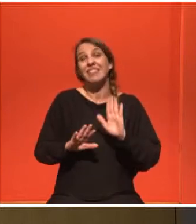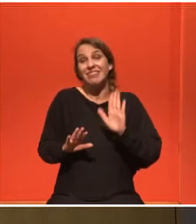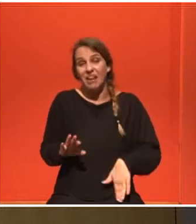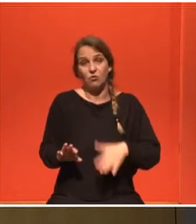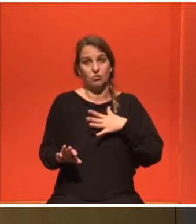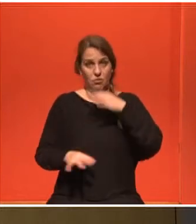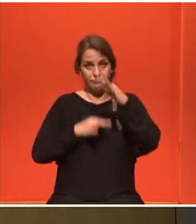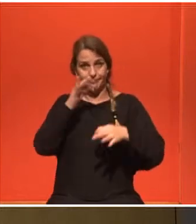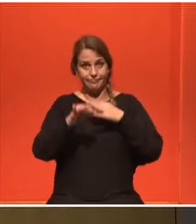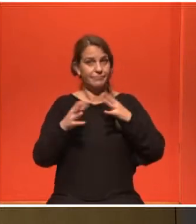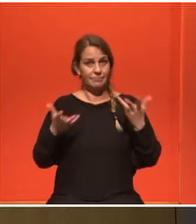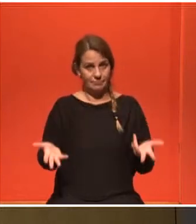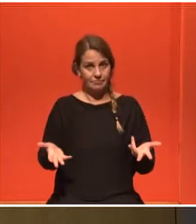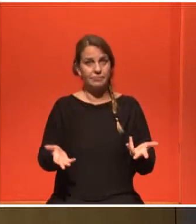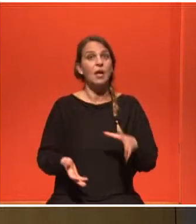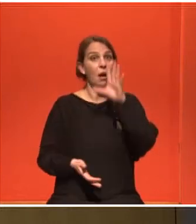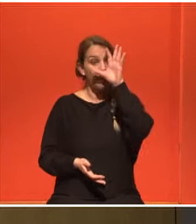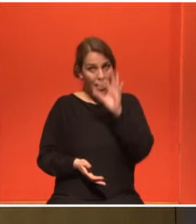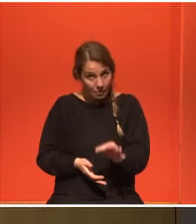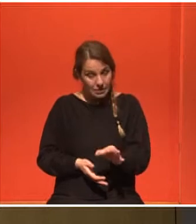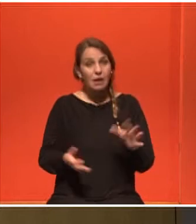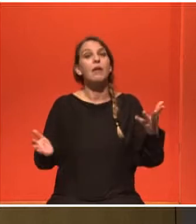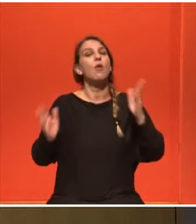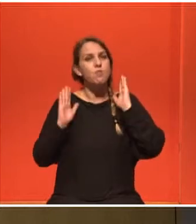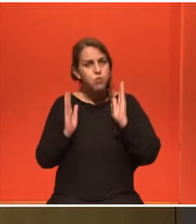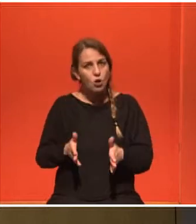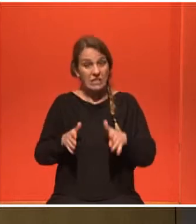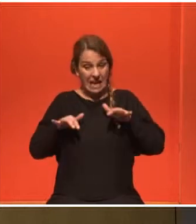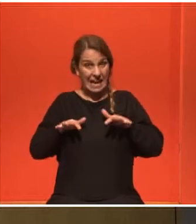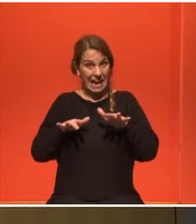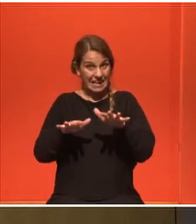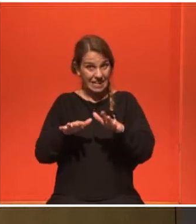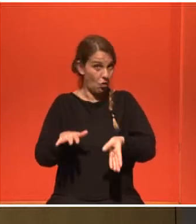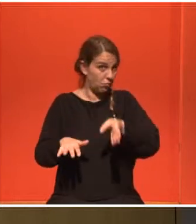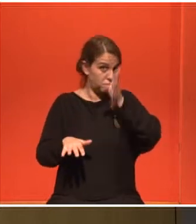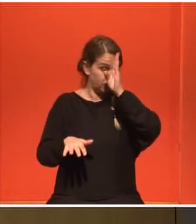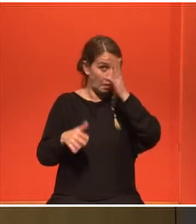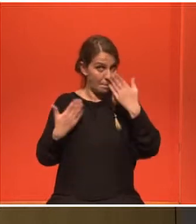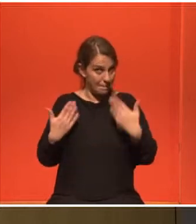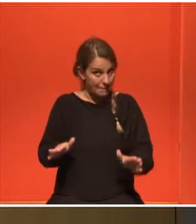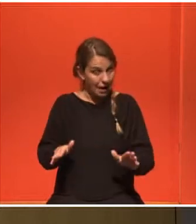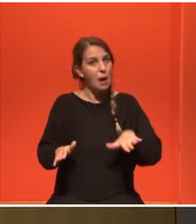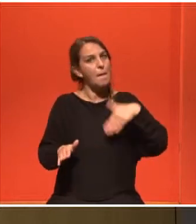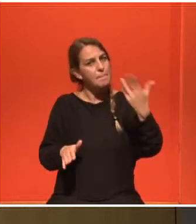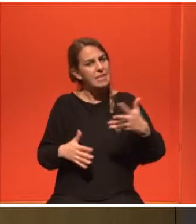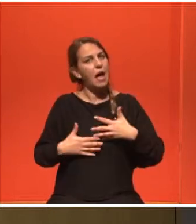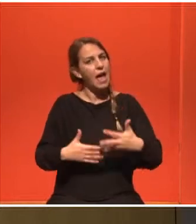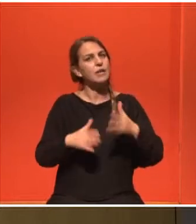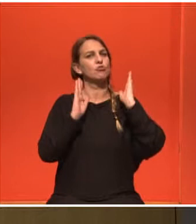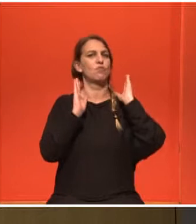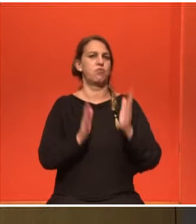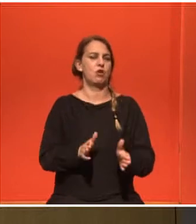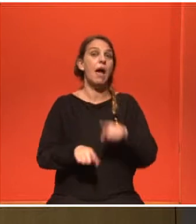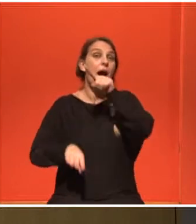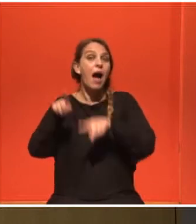ότι είναι εφικτή η διατήρηση γονιμότητας σε γυναίκες με γυναικολικό καρκίνο. Αρκεί να πληρούνται κάποιες υπηρεποθέσεις και αρκεί να